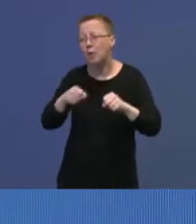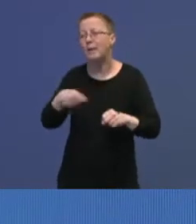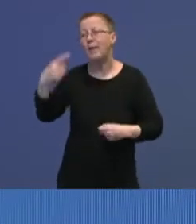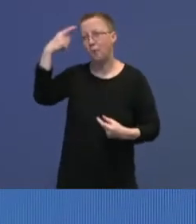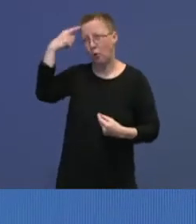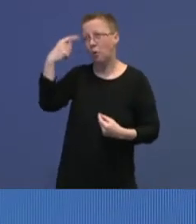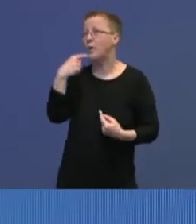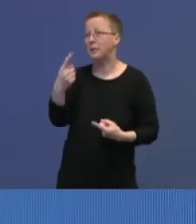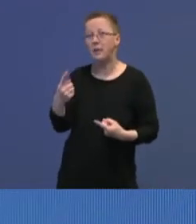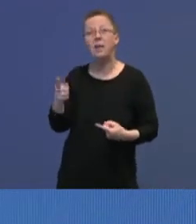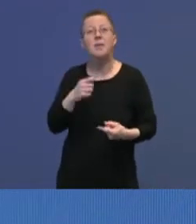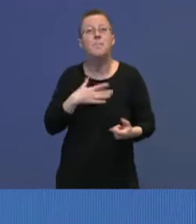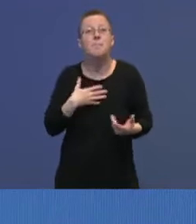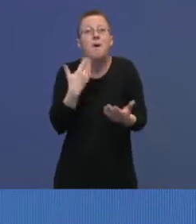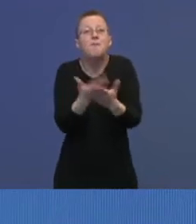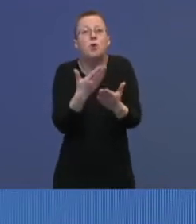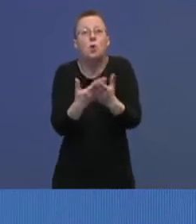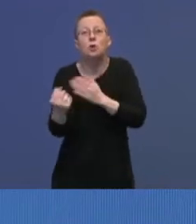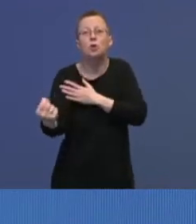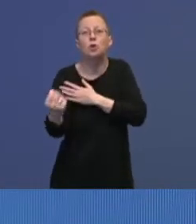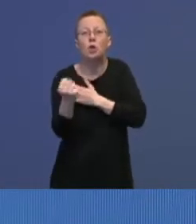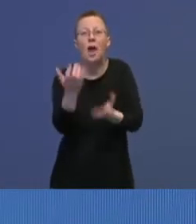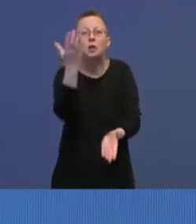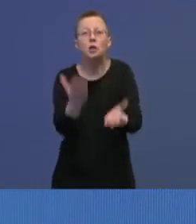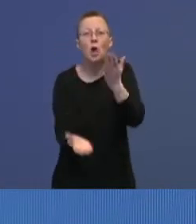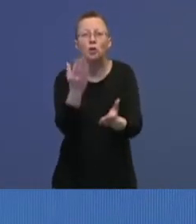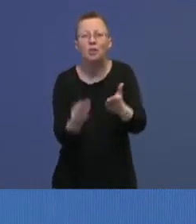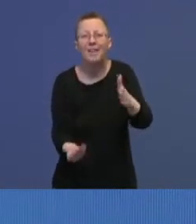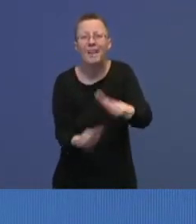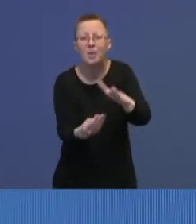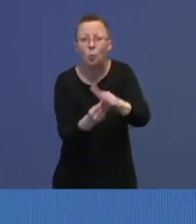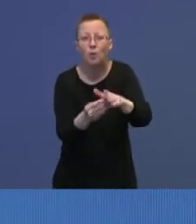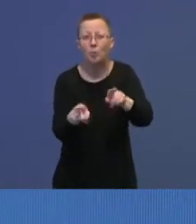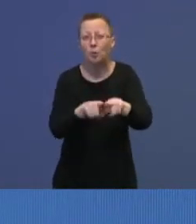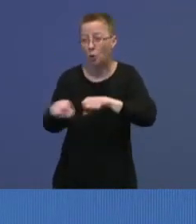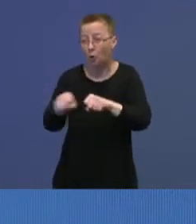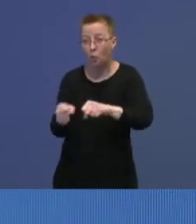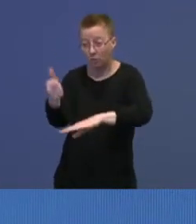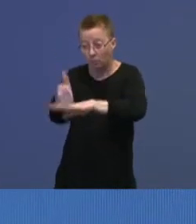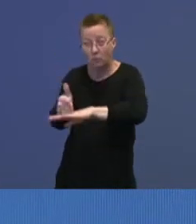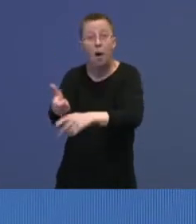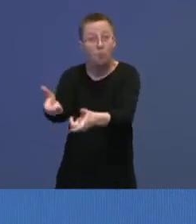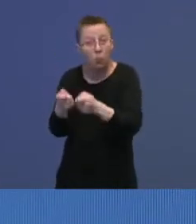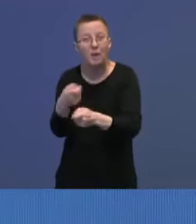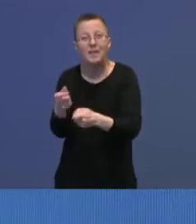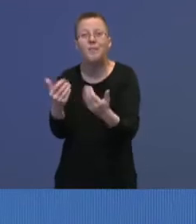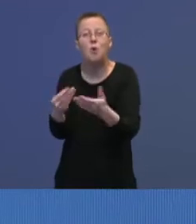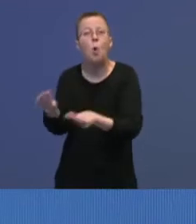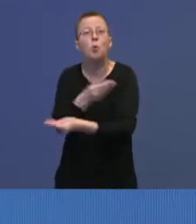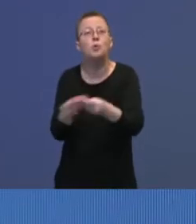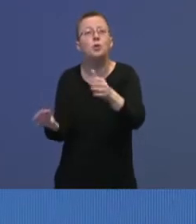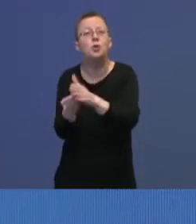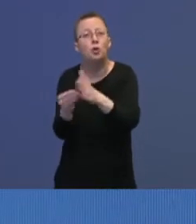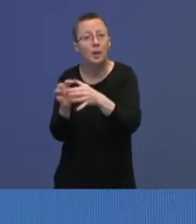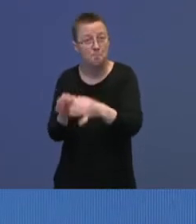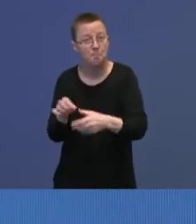når jeg sier det. Vi vil foreslå å styrke skjønnstilskuddet, slik at kommunene som oppretter mottak, får økonomisk støtte til det.